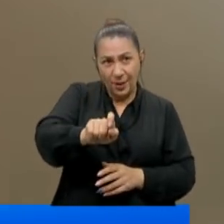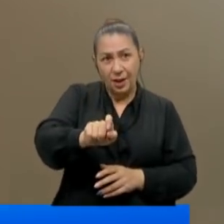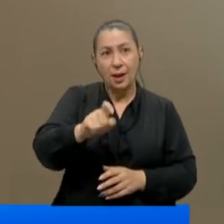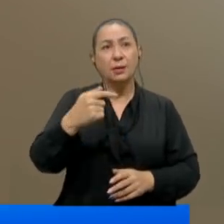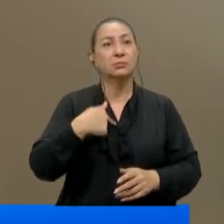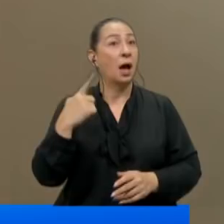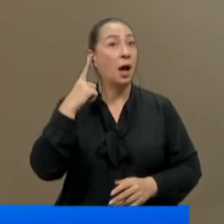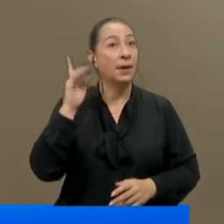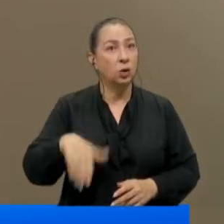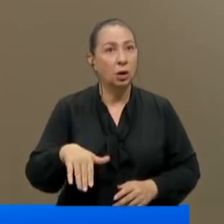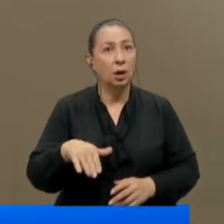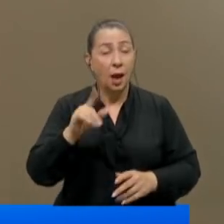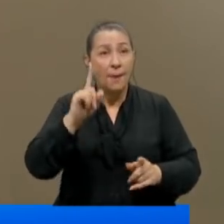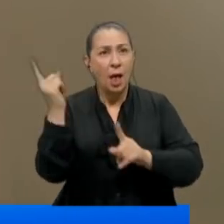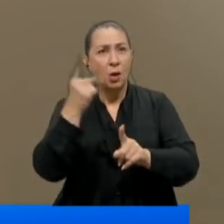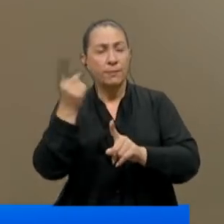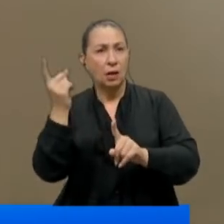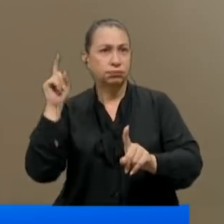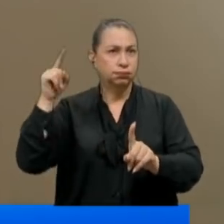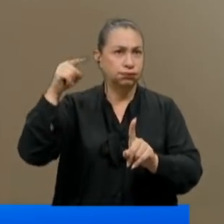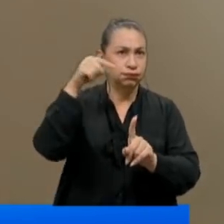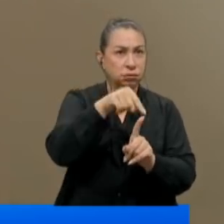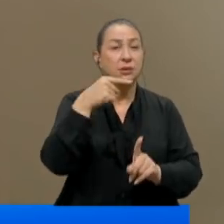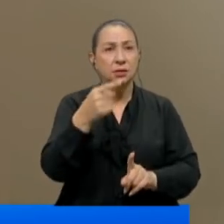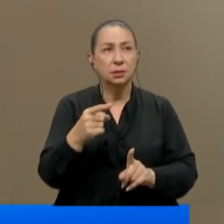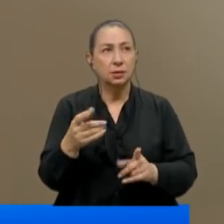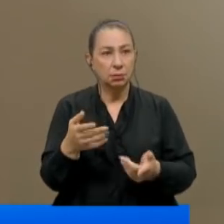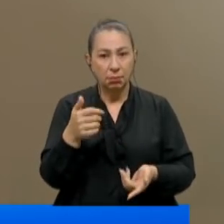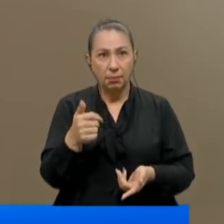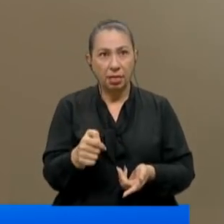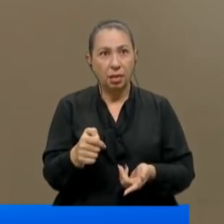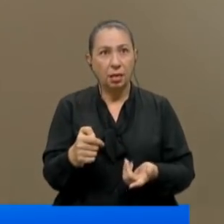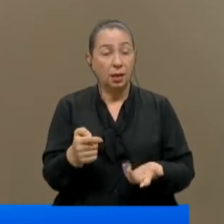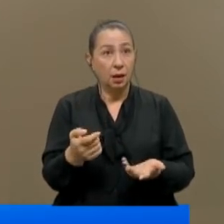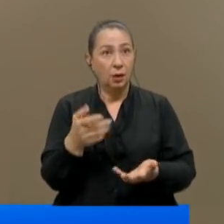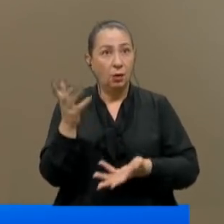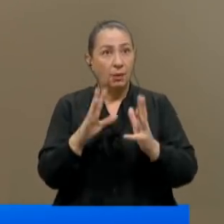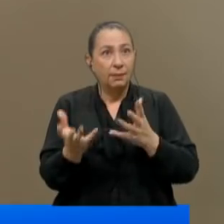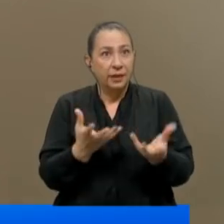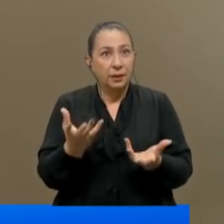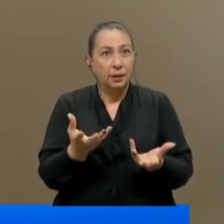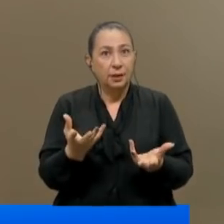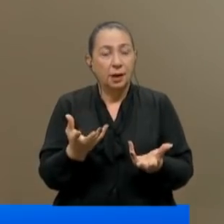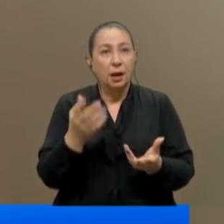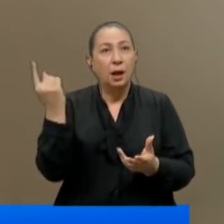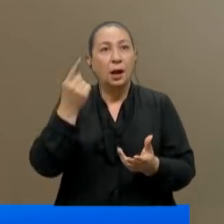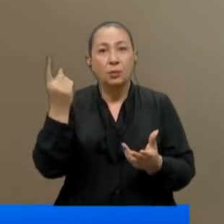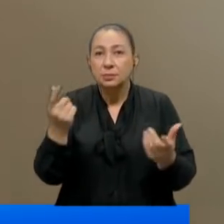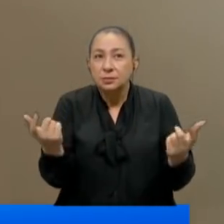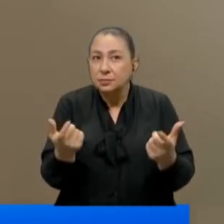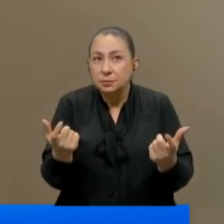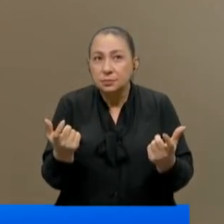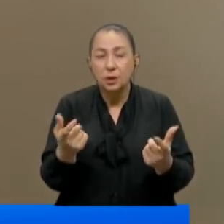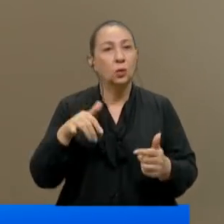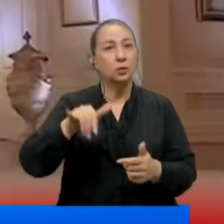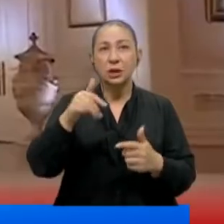bizim haberimiz olur. Hemen helikopterlerimiz orada olur. Ya çakmak çakıldı, ormanlar yandı. Helikopter nerede,